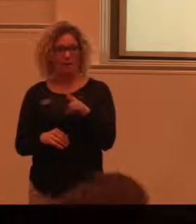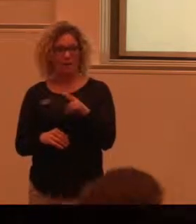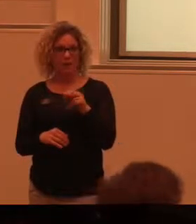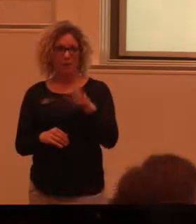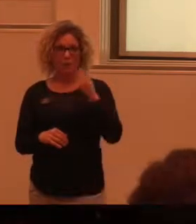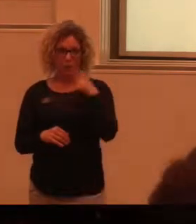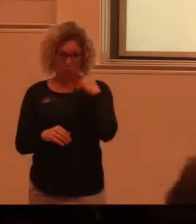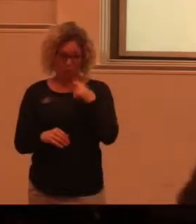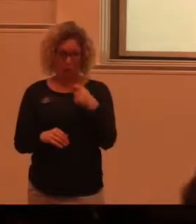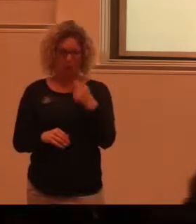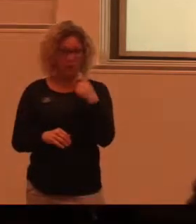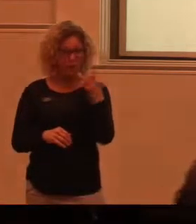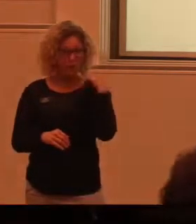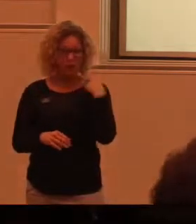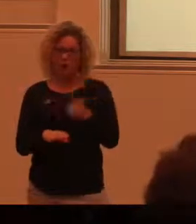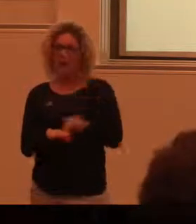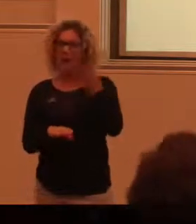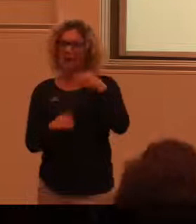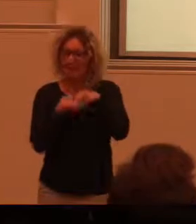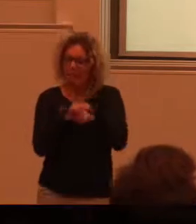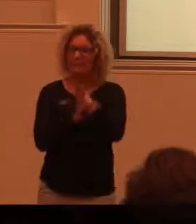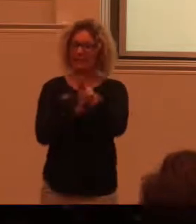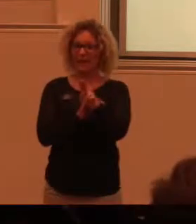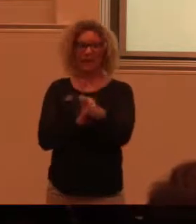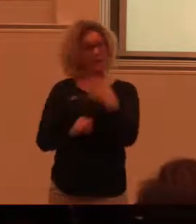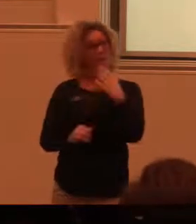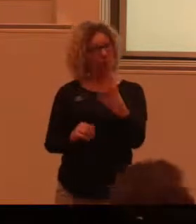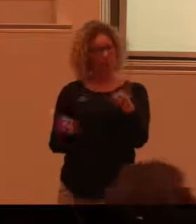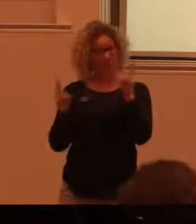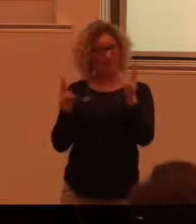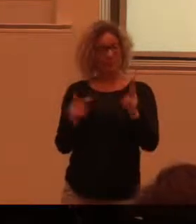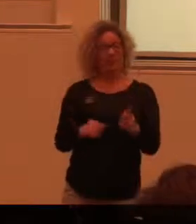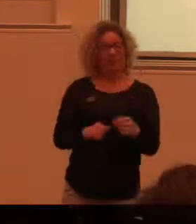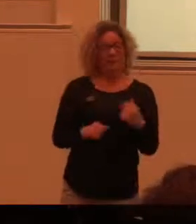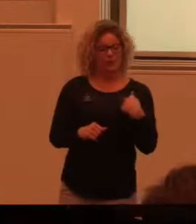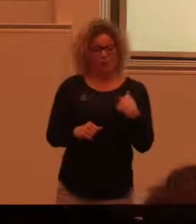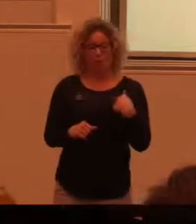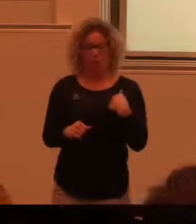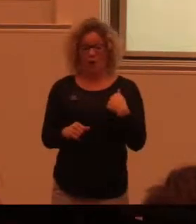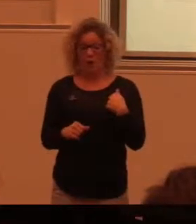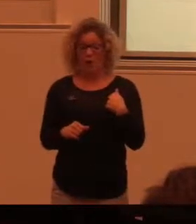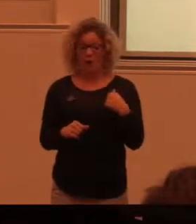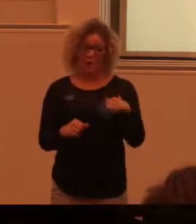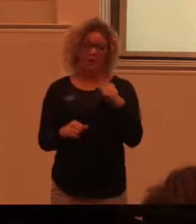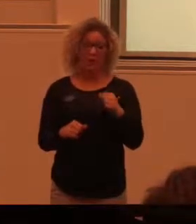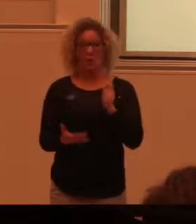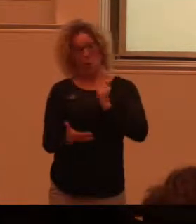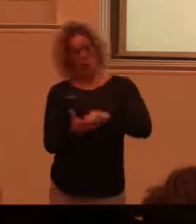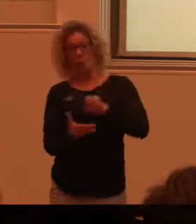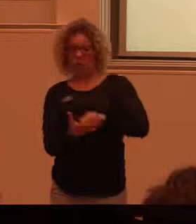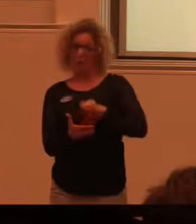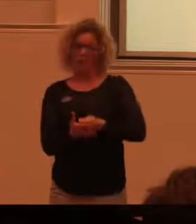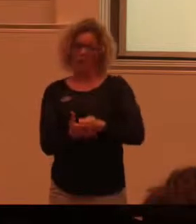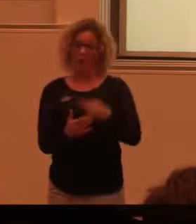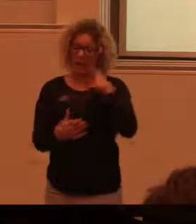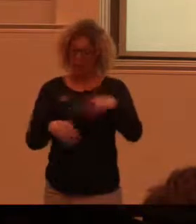Värd i entré är ju ett sånt där bra fall. Jag kan ju inte heller låta bli lillevarks. I och att jag själv är jordförande som jag sa i